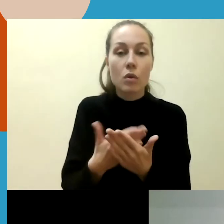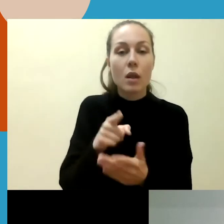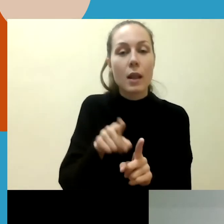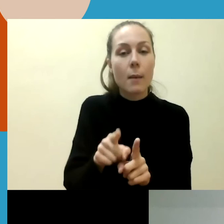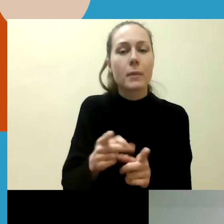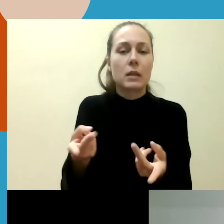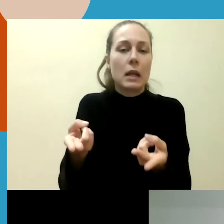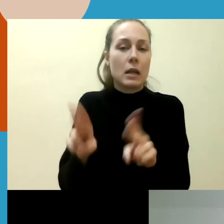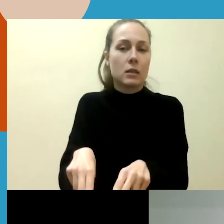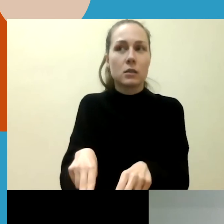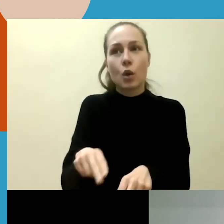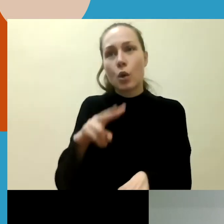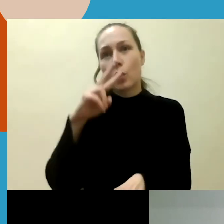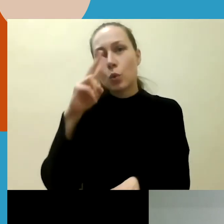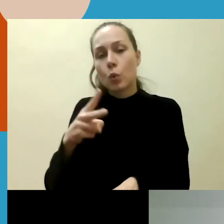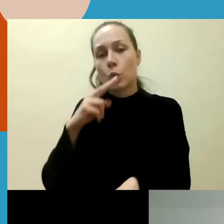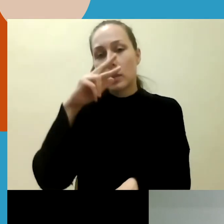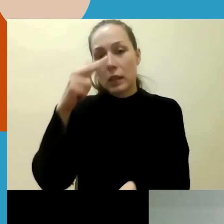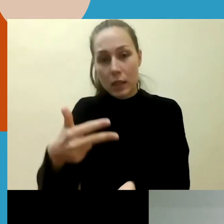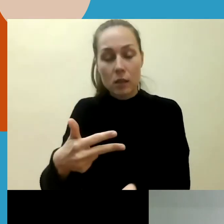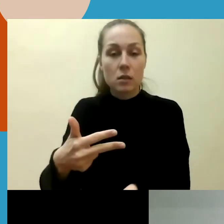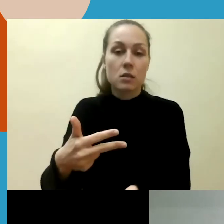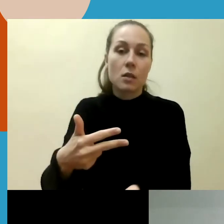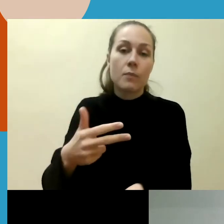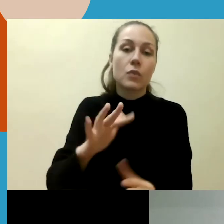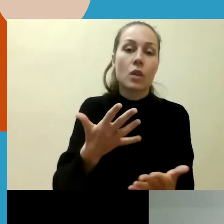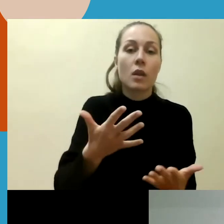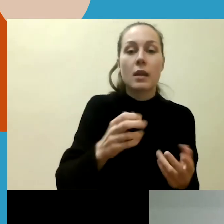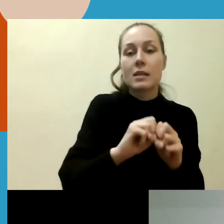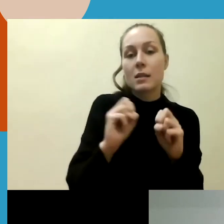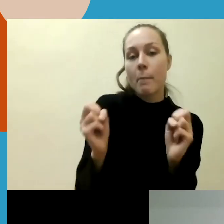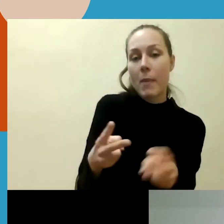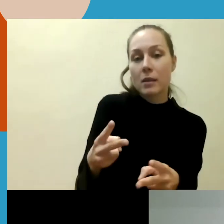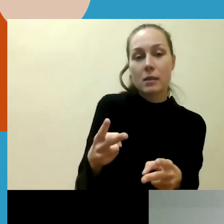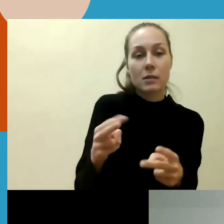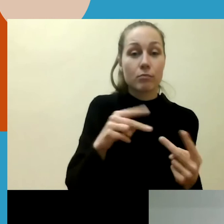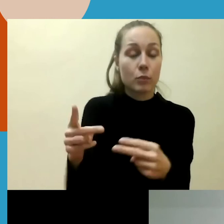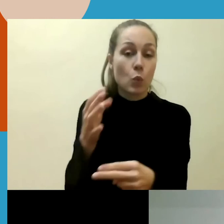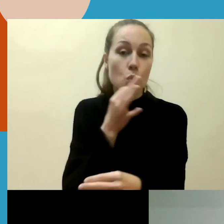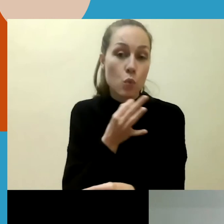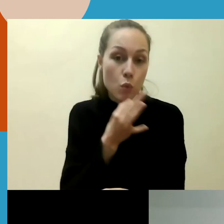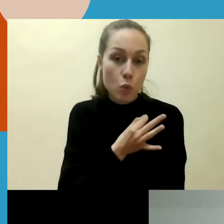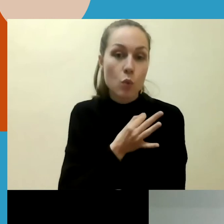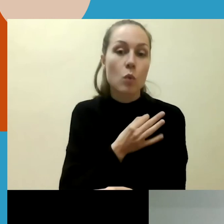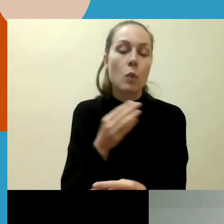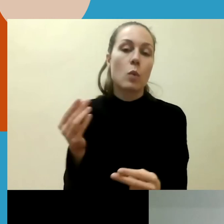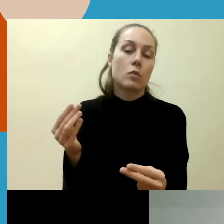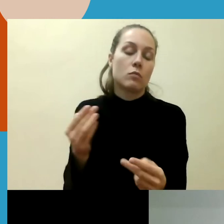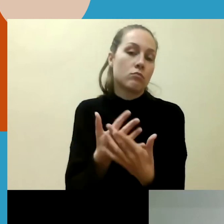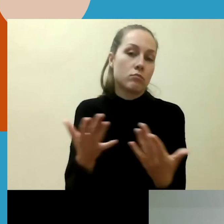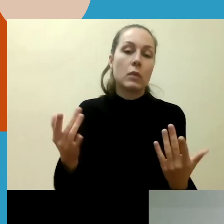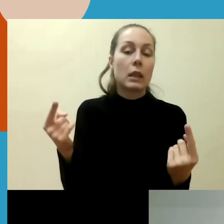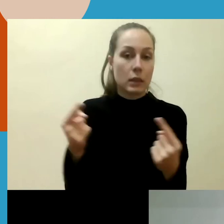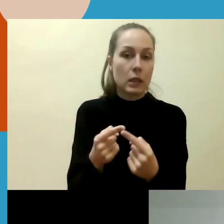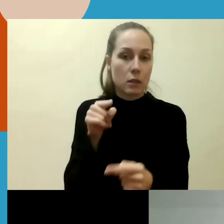pobūdžio, bent jau keliams metams, kol nesikeičia visoką ten specifiką ir panašus dalykai. Tačiau